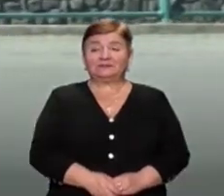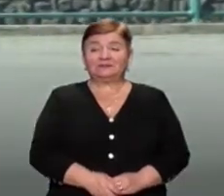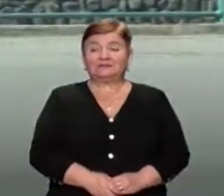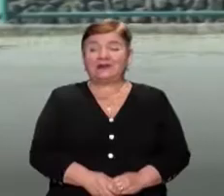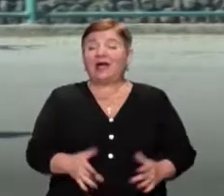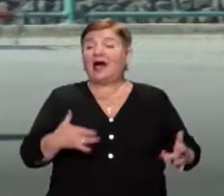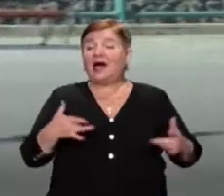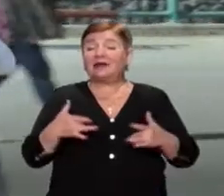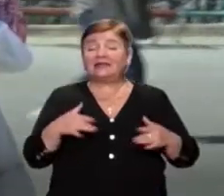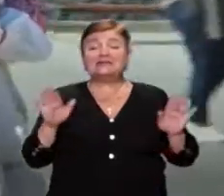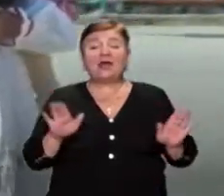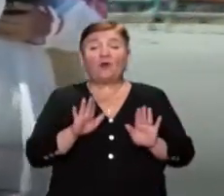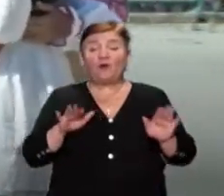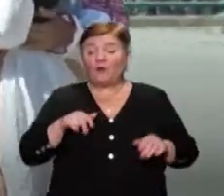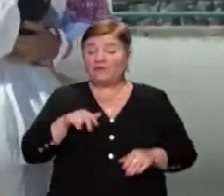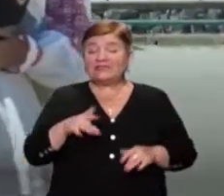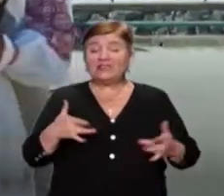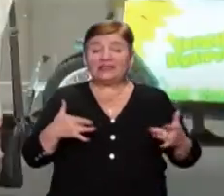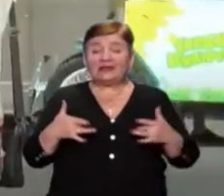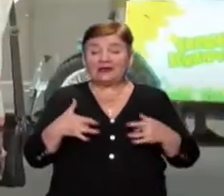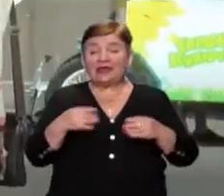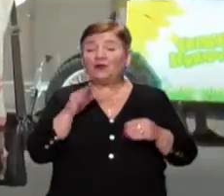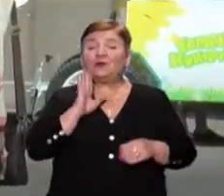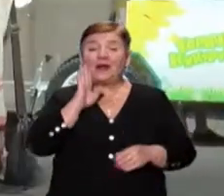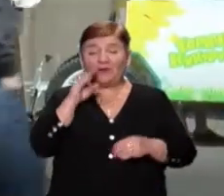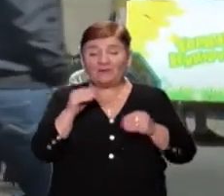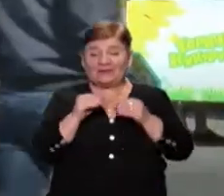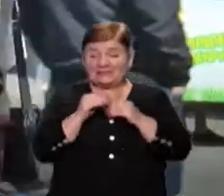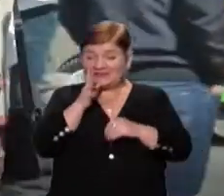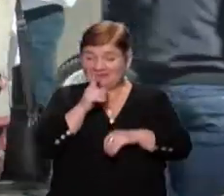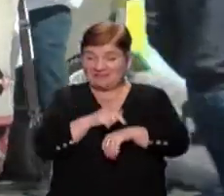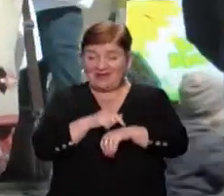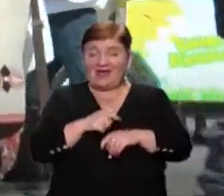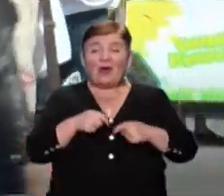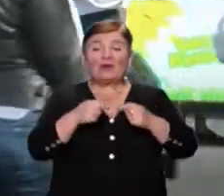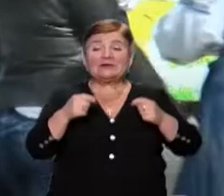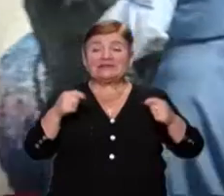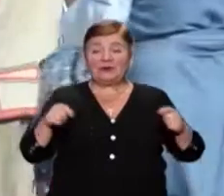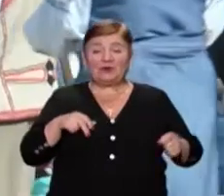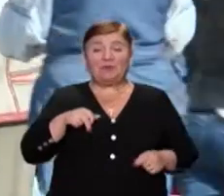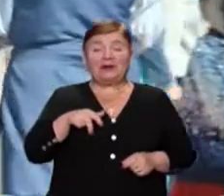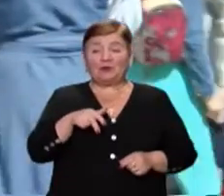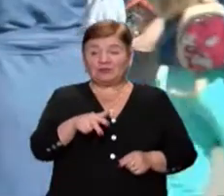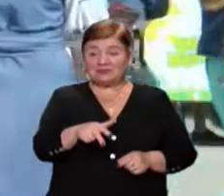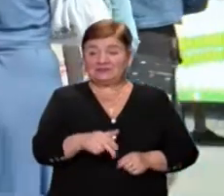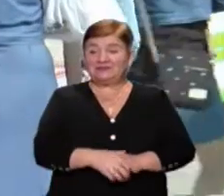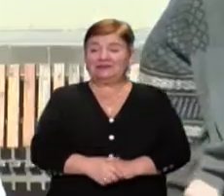Артисти хору вийшли на театральну о 10-й годині. У руках тримають маски, роздають їх перехожим.